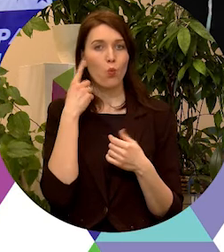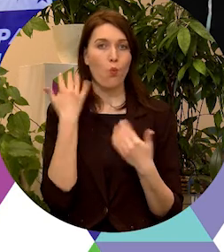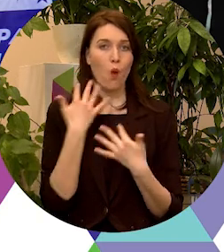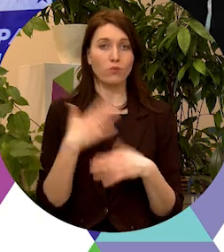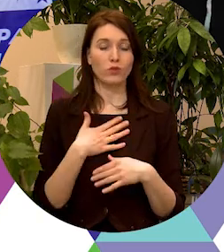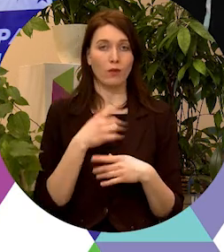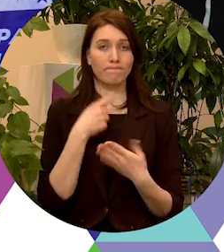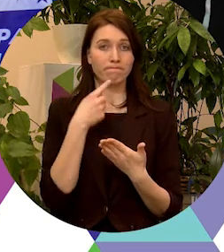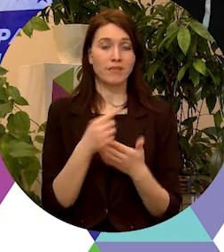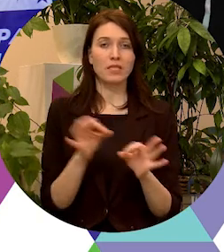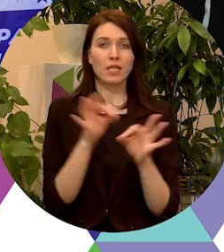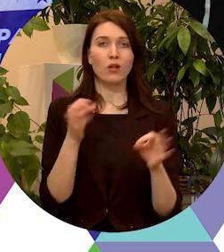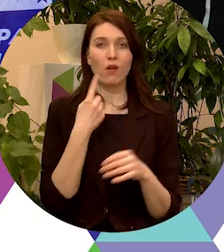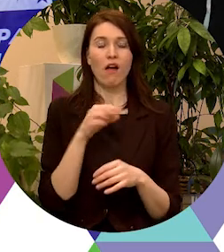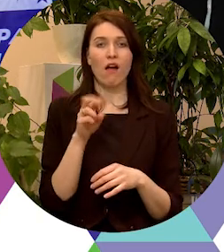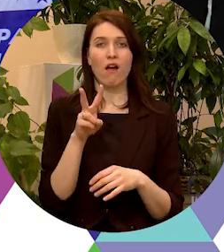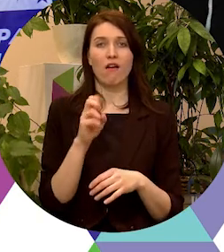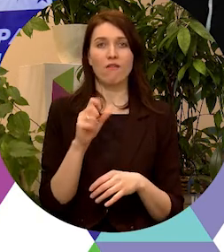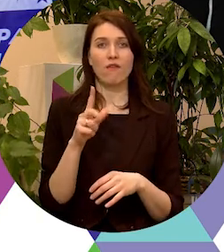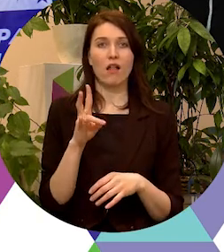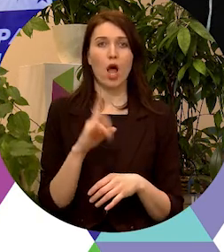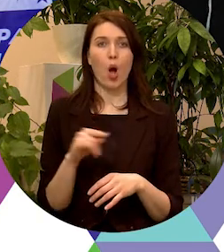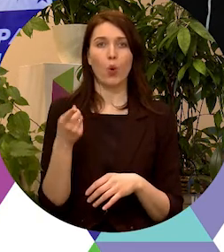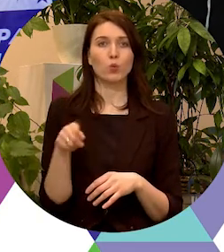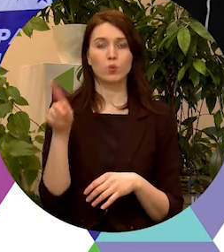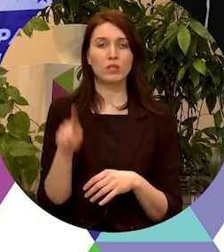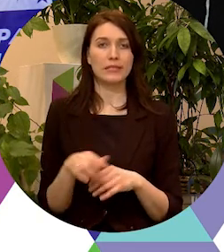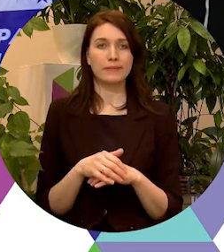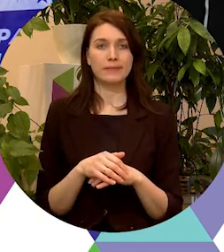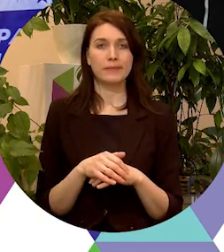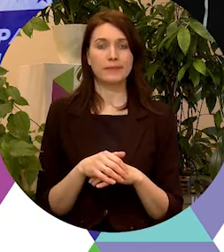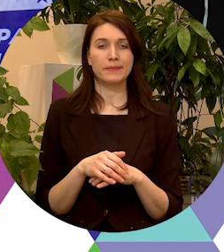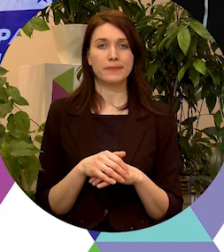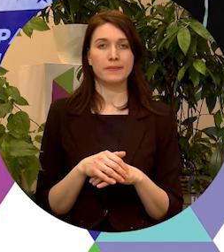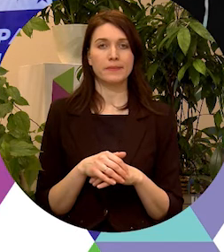sākot no Bauhaus, man liekas, bija pēdējais, ko mūsu skatītāji dzirdēja?